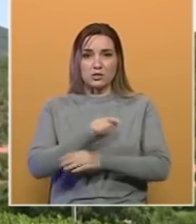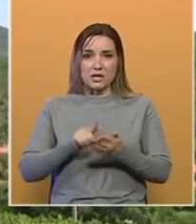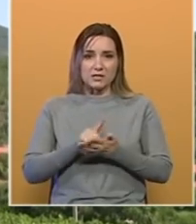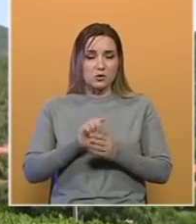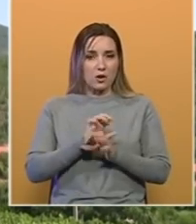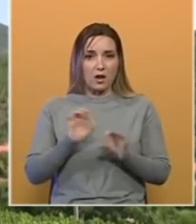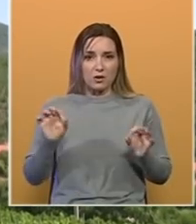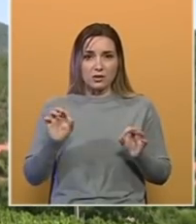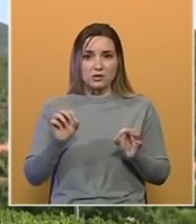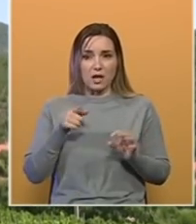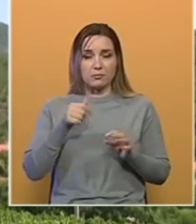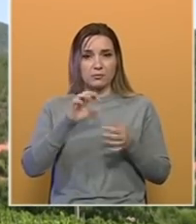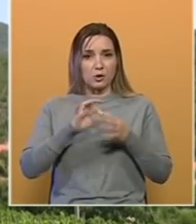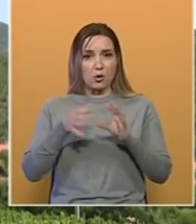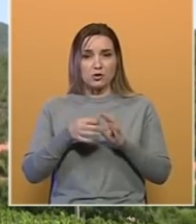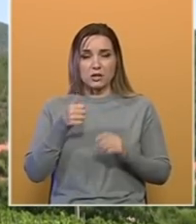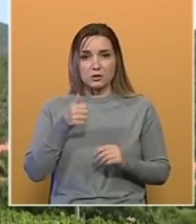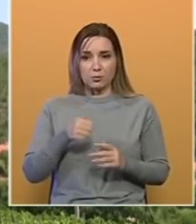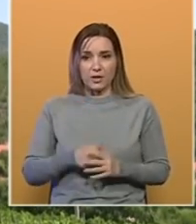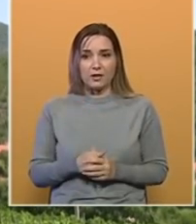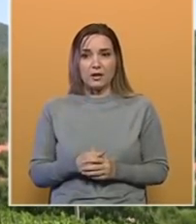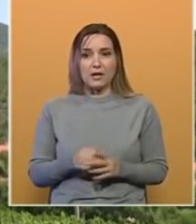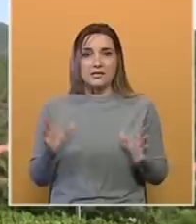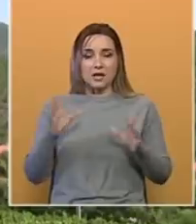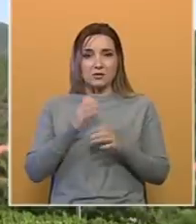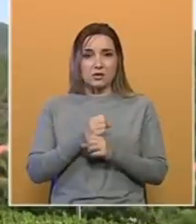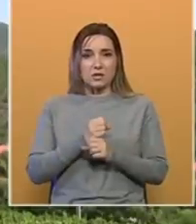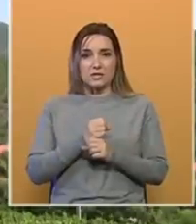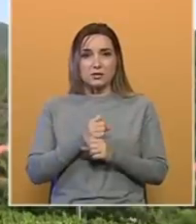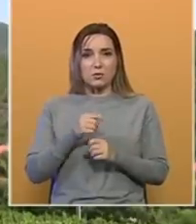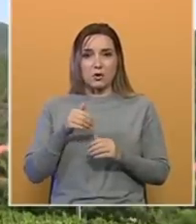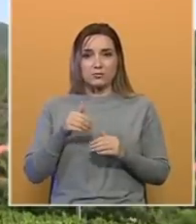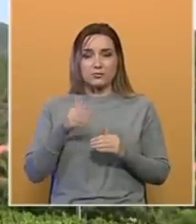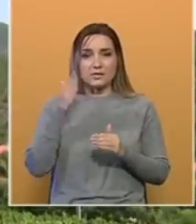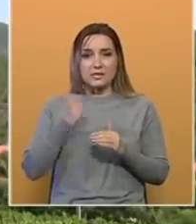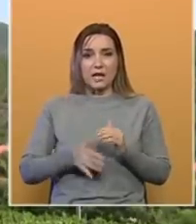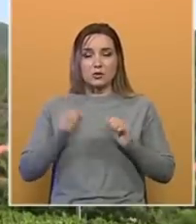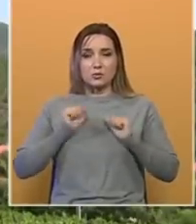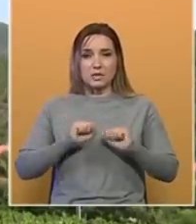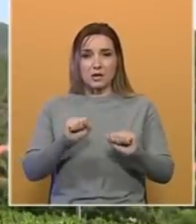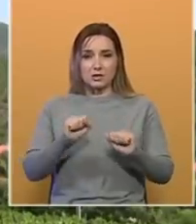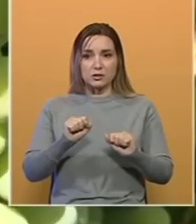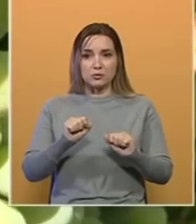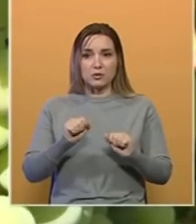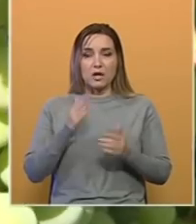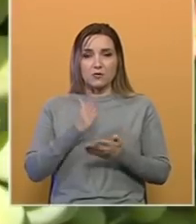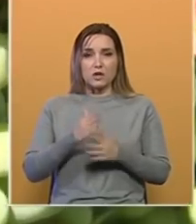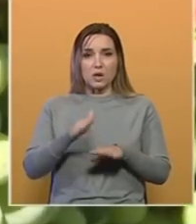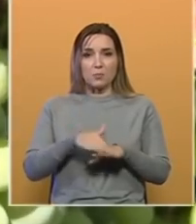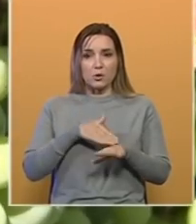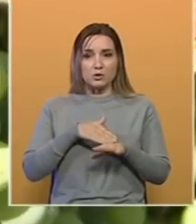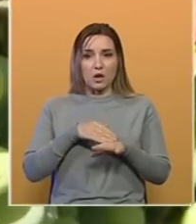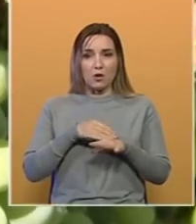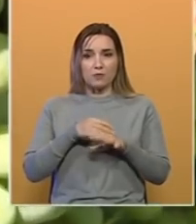odlična, sa stiče groždja super je, završili smo ovih dana zadnju zaštitu, već je počelo da